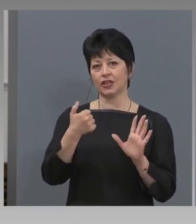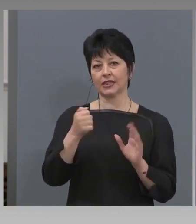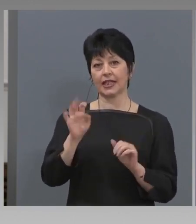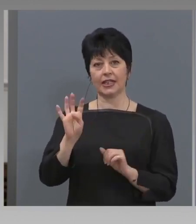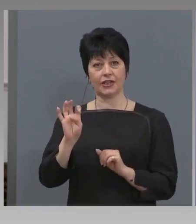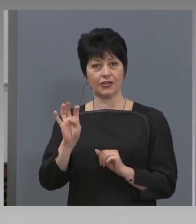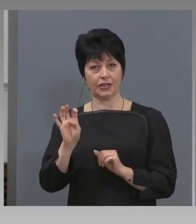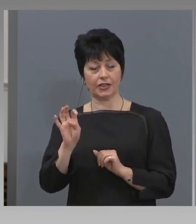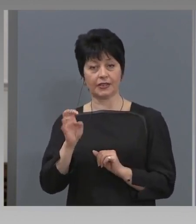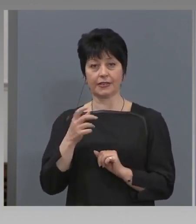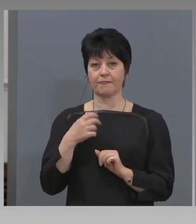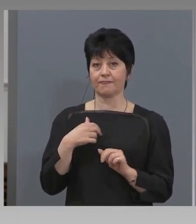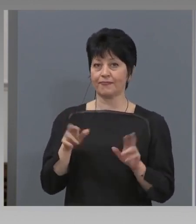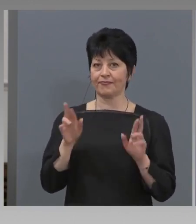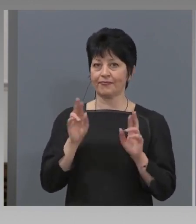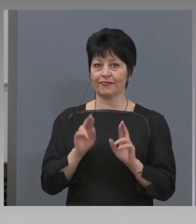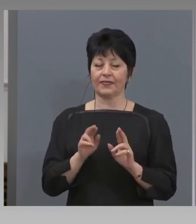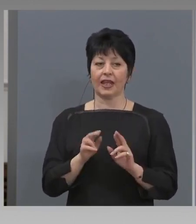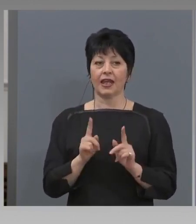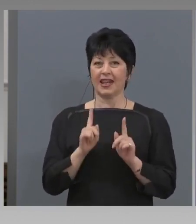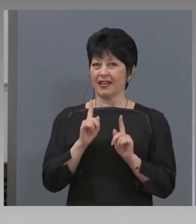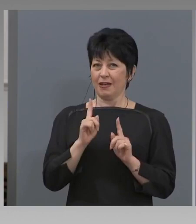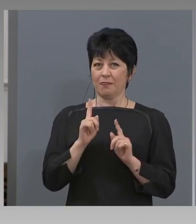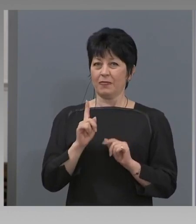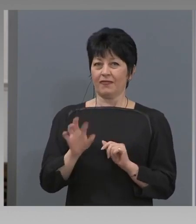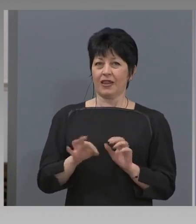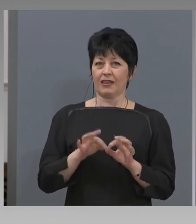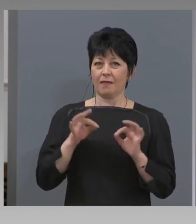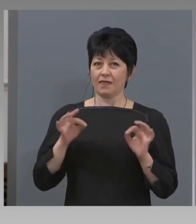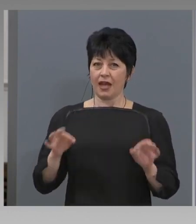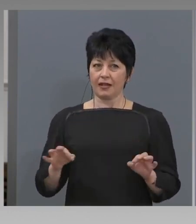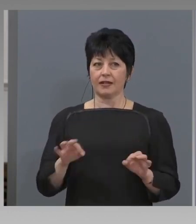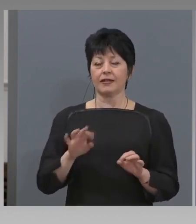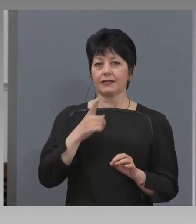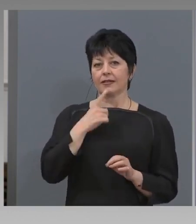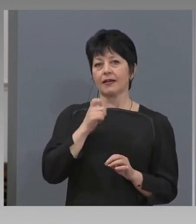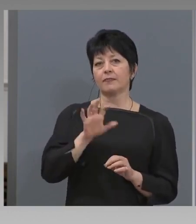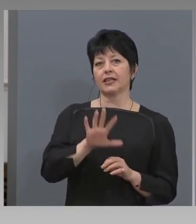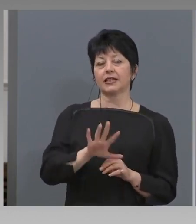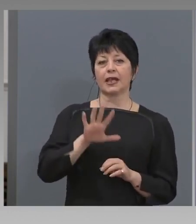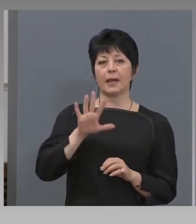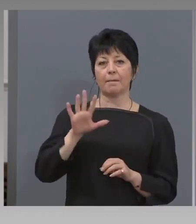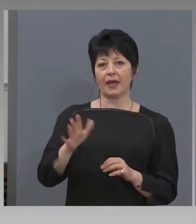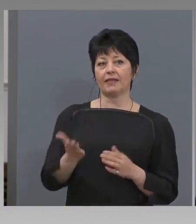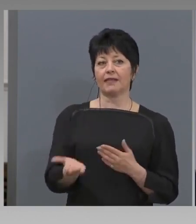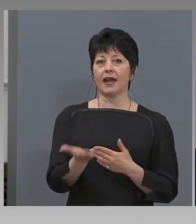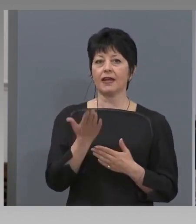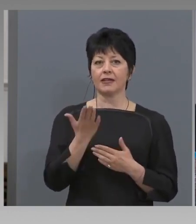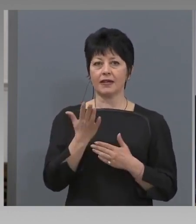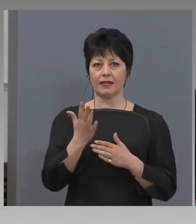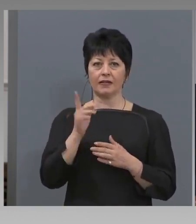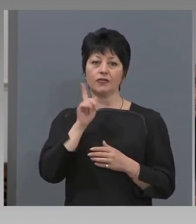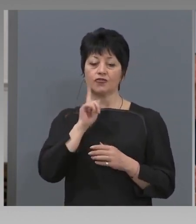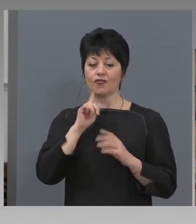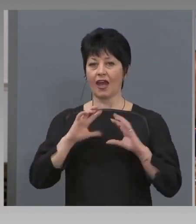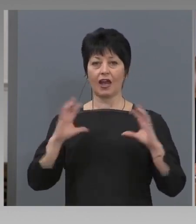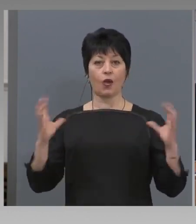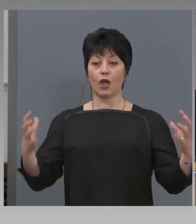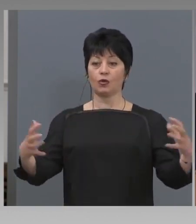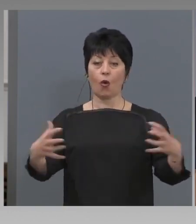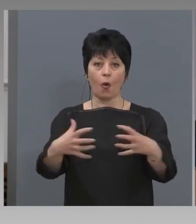Така че надявам се, че... А първата мярка е за над 55 хиляди души обхвашени. Да.